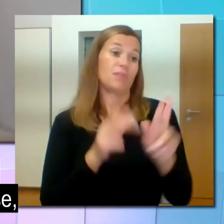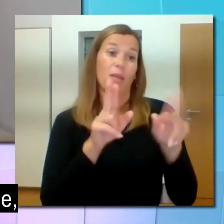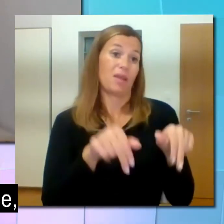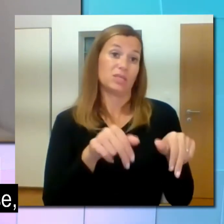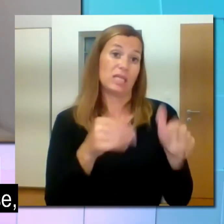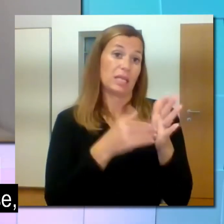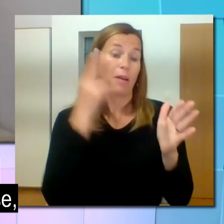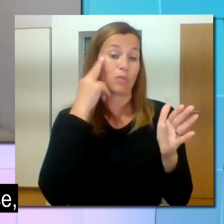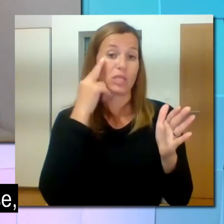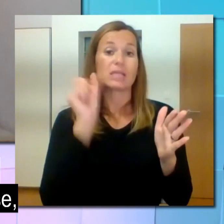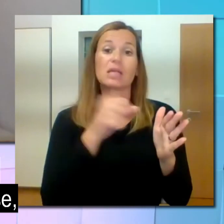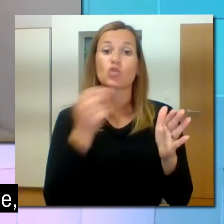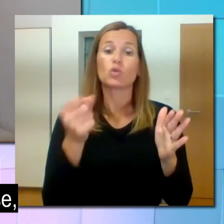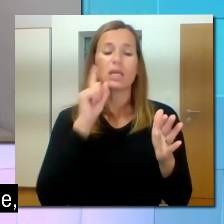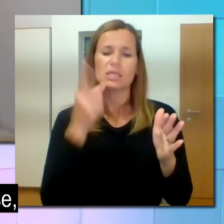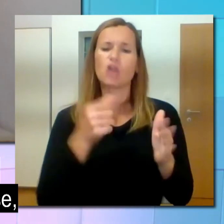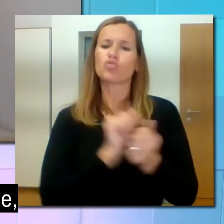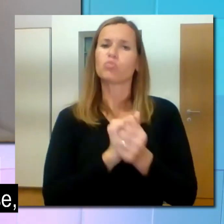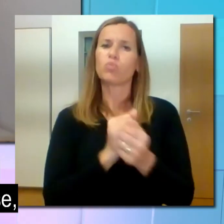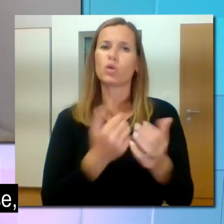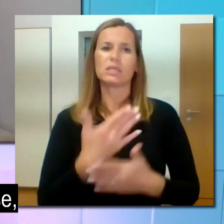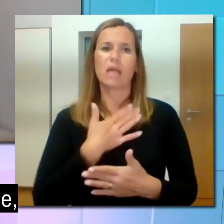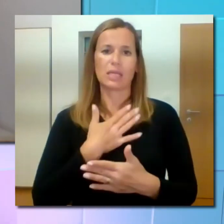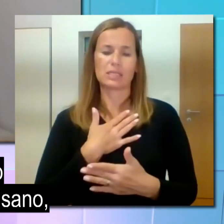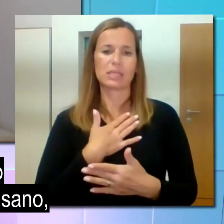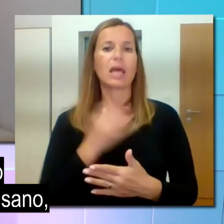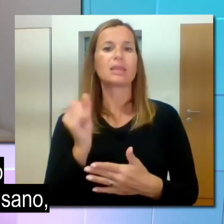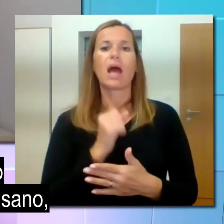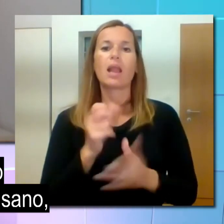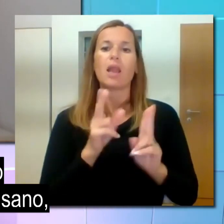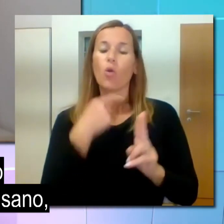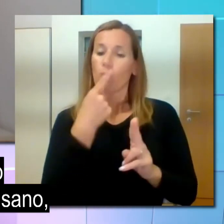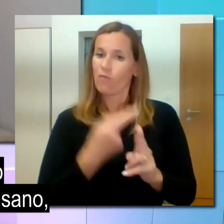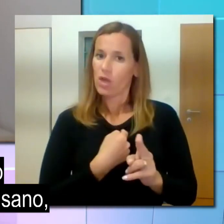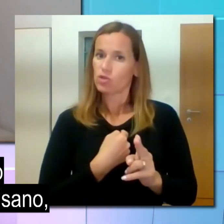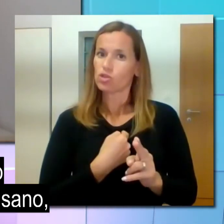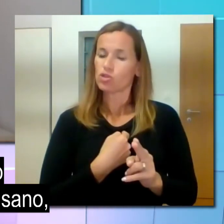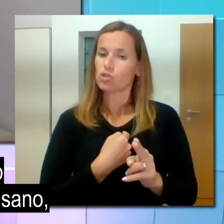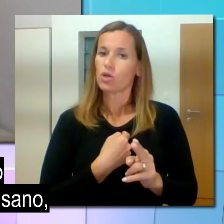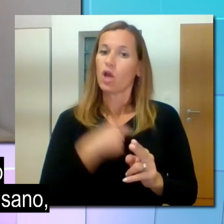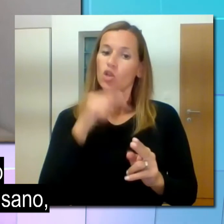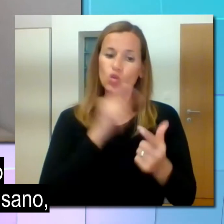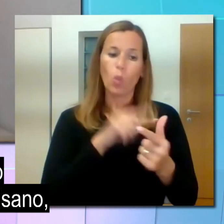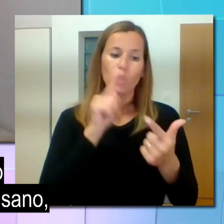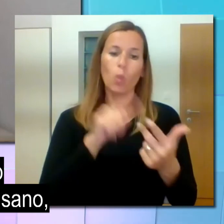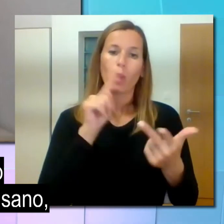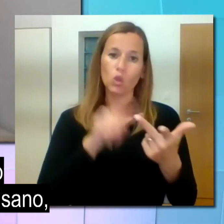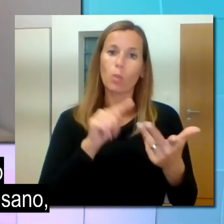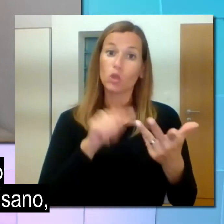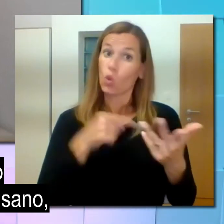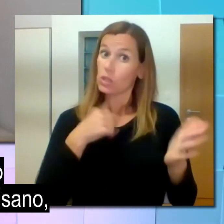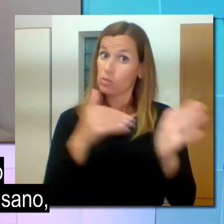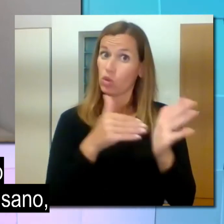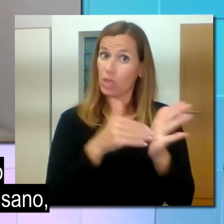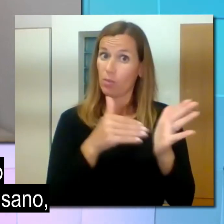Pravice predvsem za to, da se zna postaviti za se, da lahko pove, to pa to